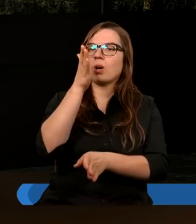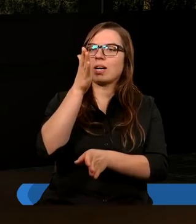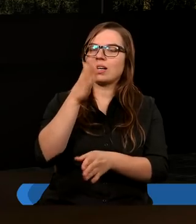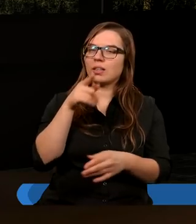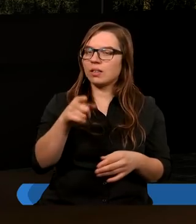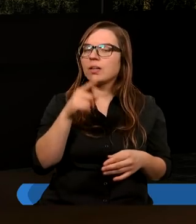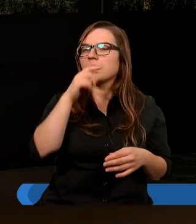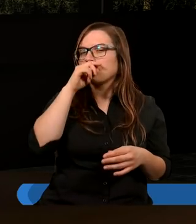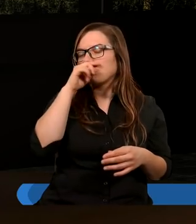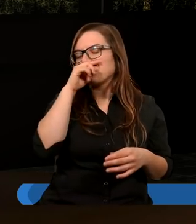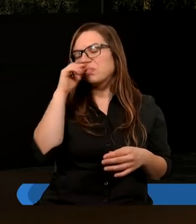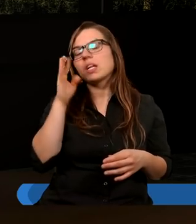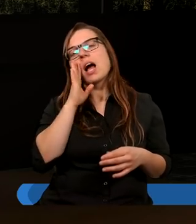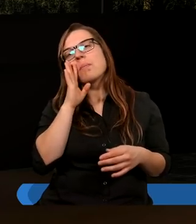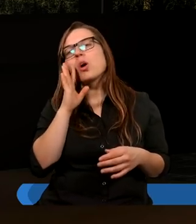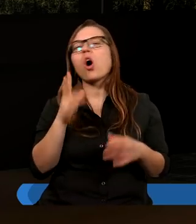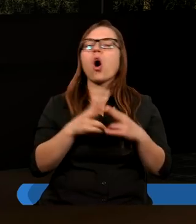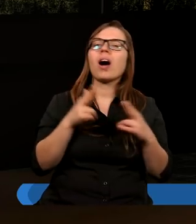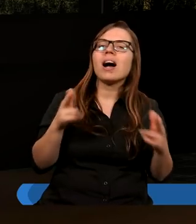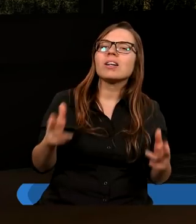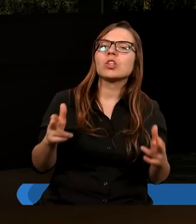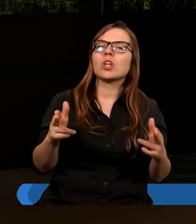jakby ograniczenia